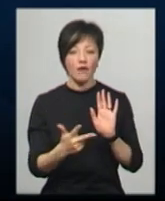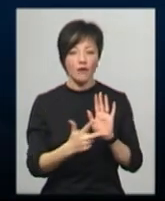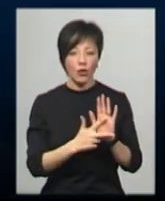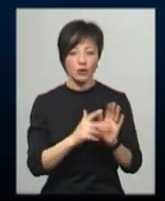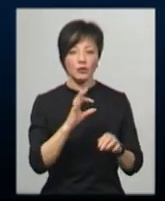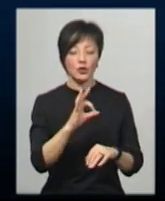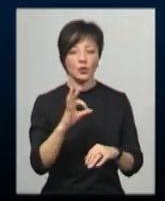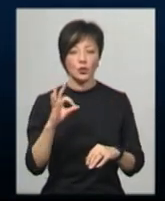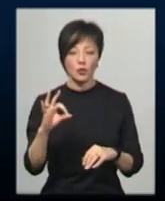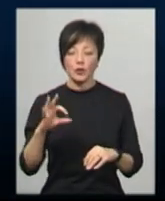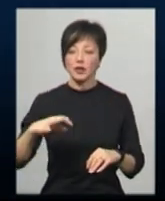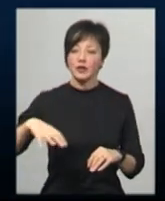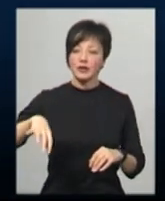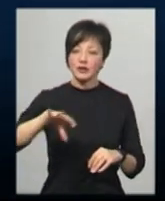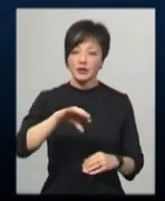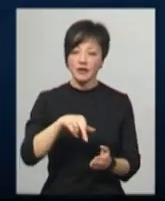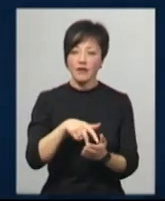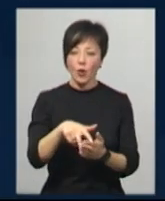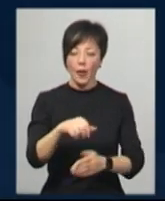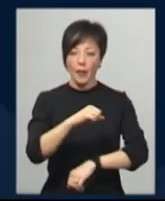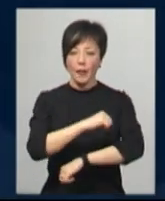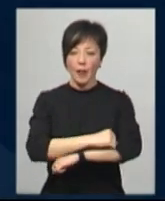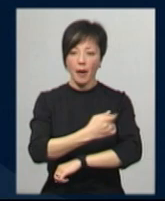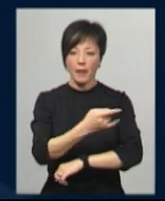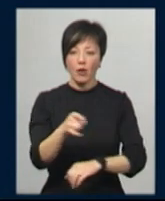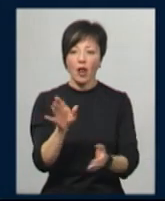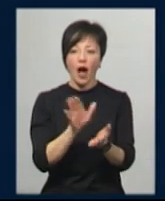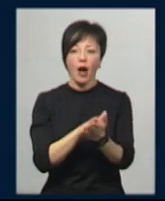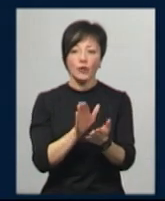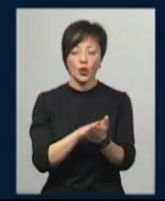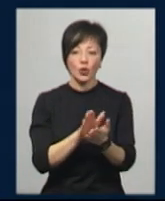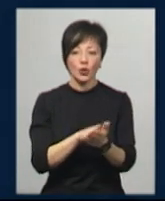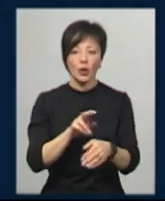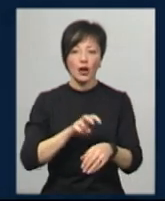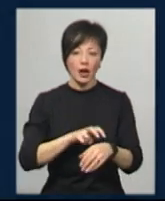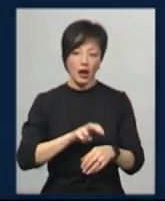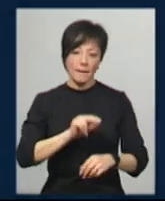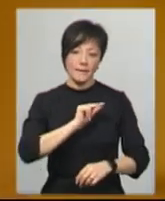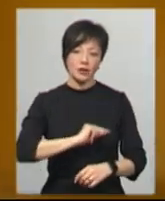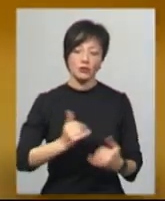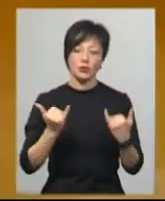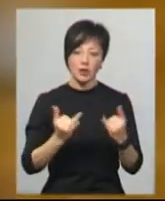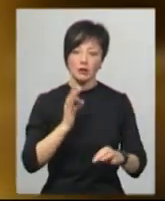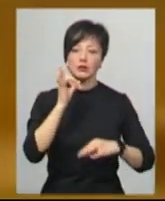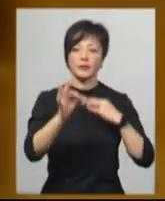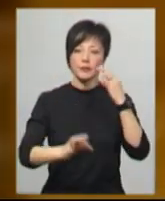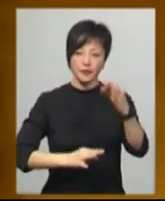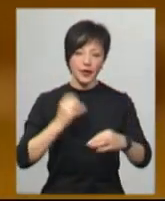годині всі виходять на балкони і аплодують лікарям, які працюють зараз без зупинок.